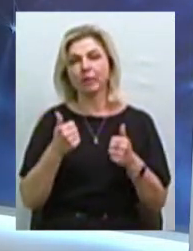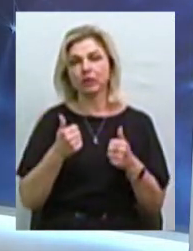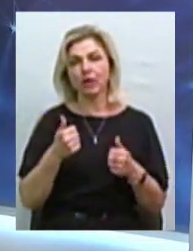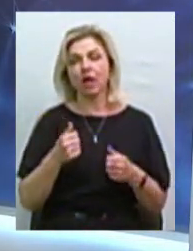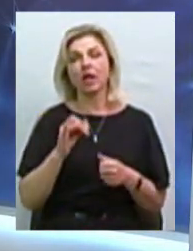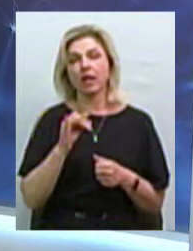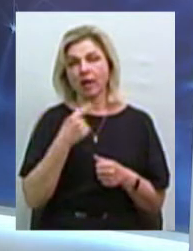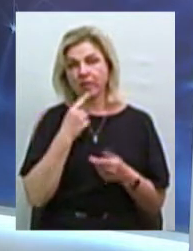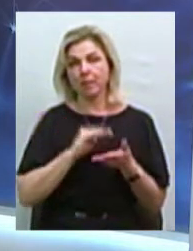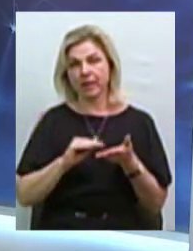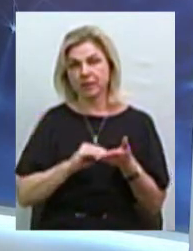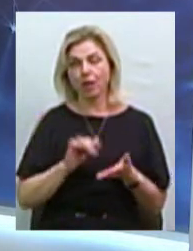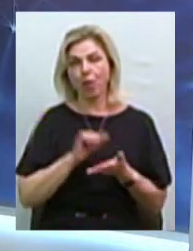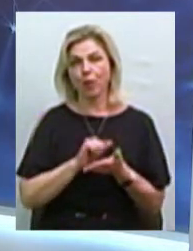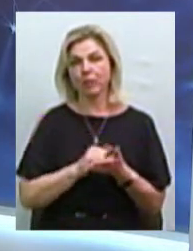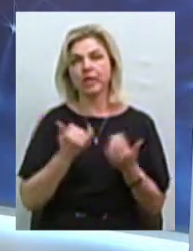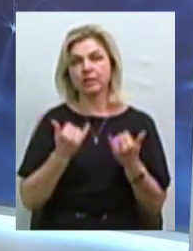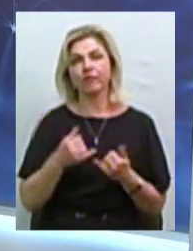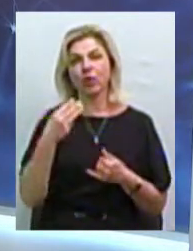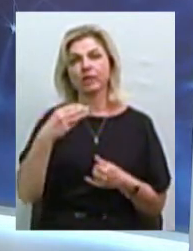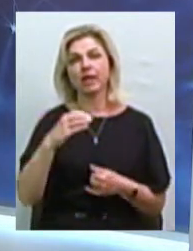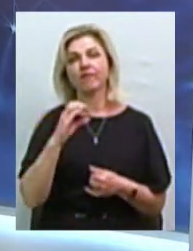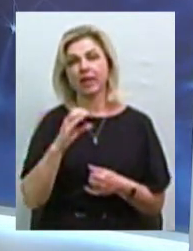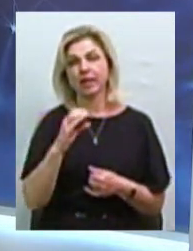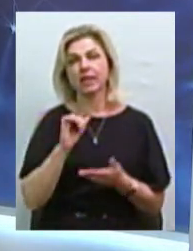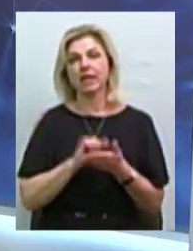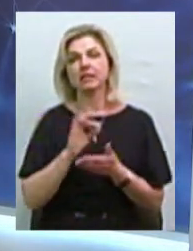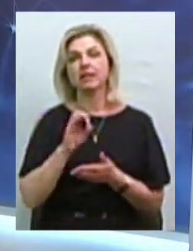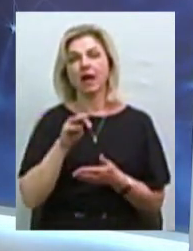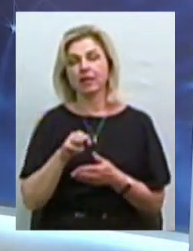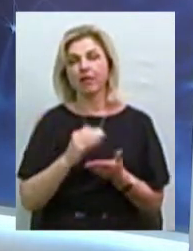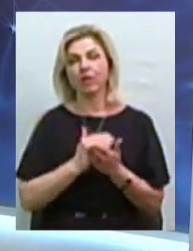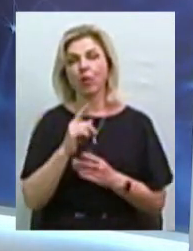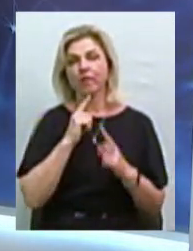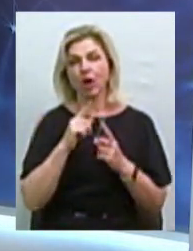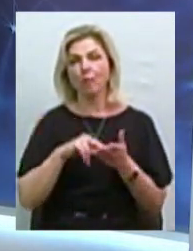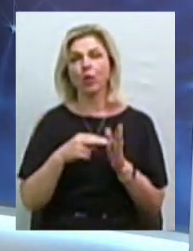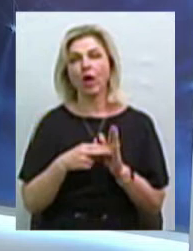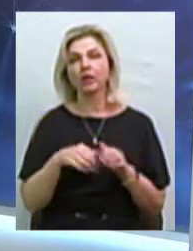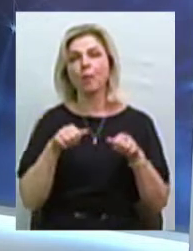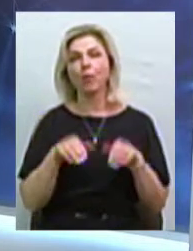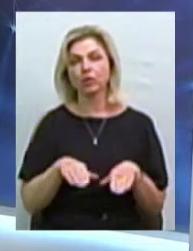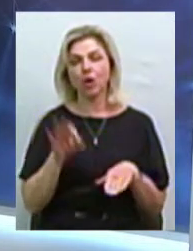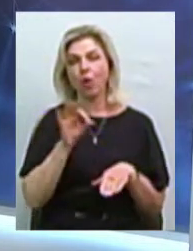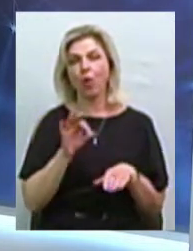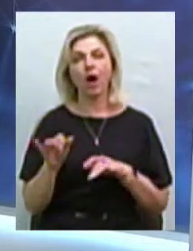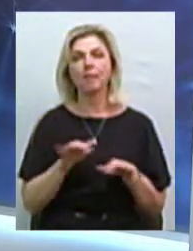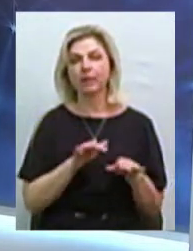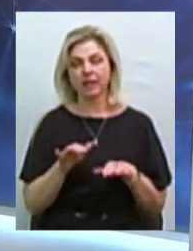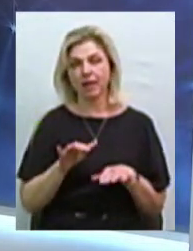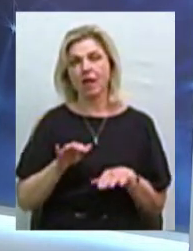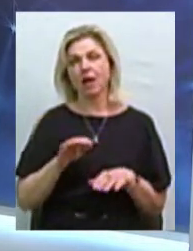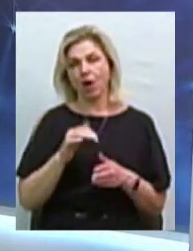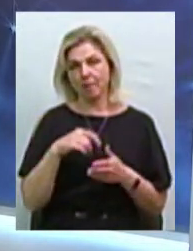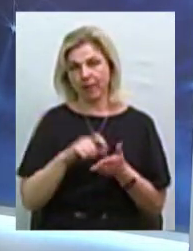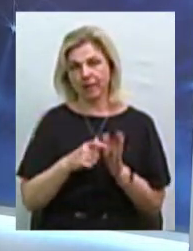Їдеться в опублікованому сьогодні, 30 вересня, на сайті Верховної Ради в проєкті постанови про програму діяльності Кабінету Міністрів України.